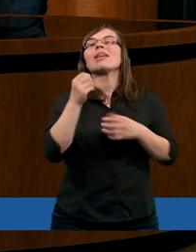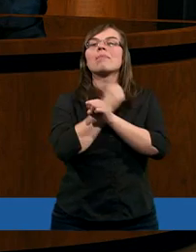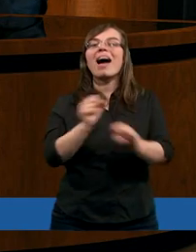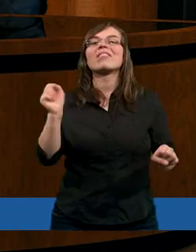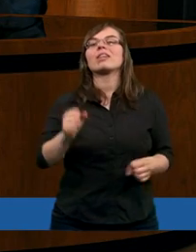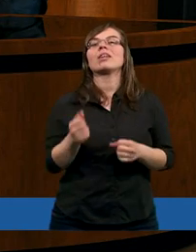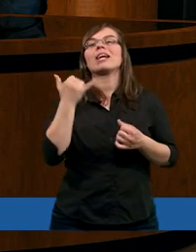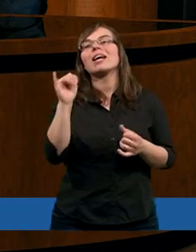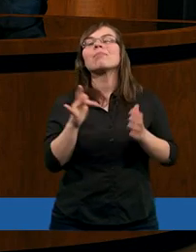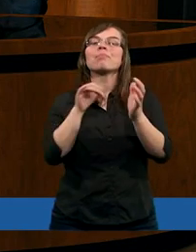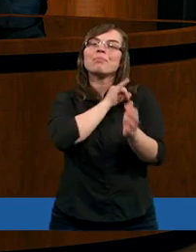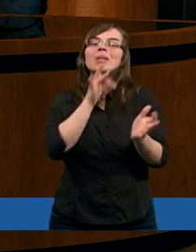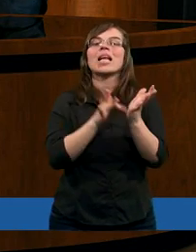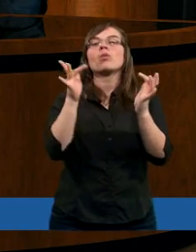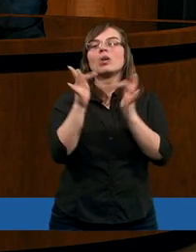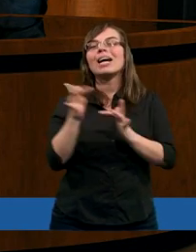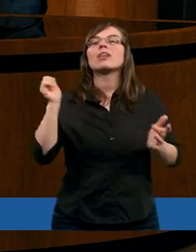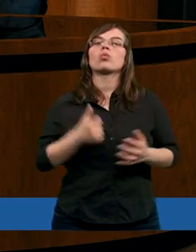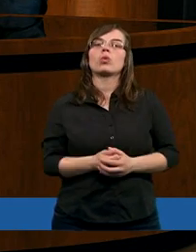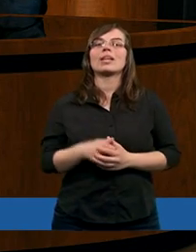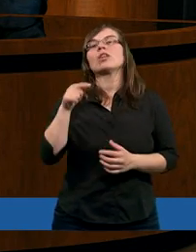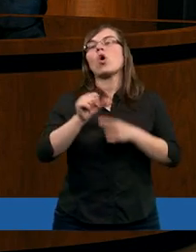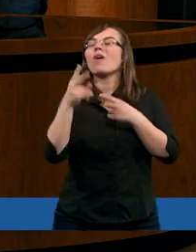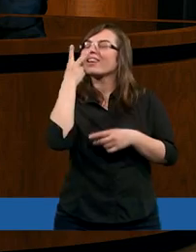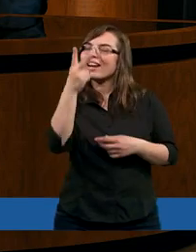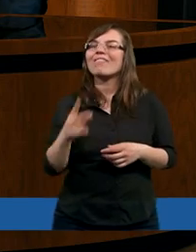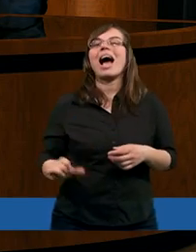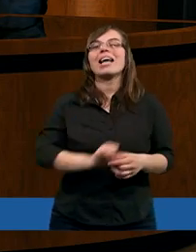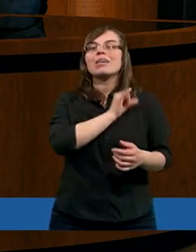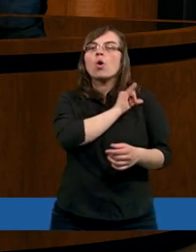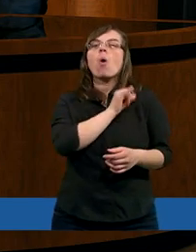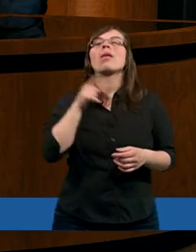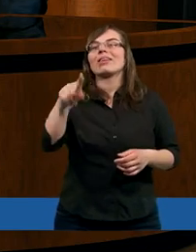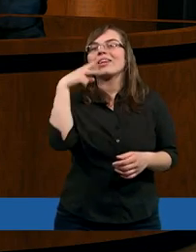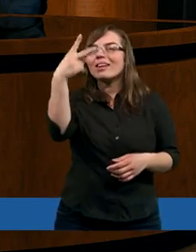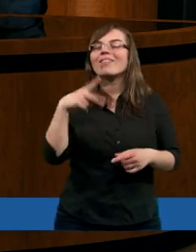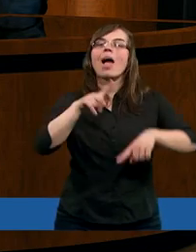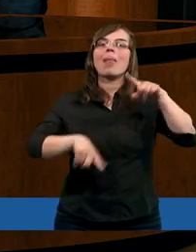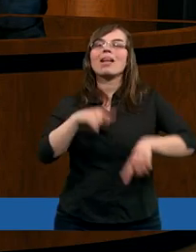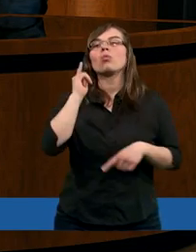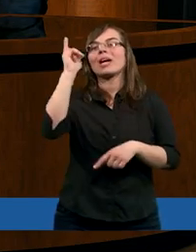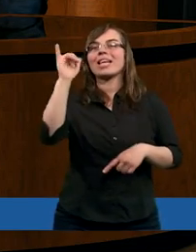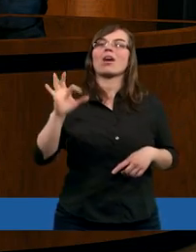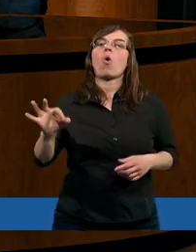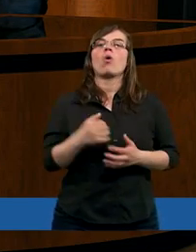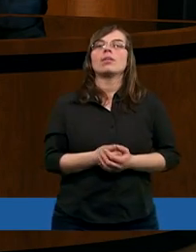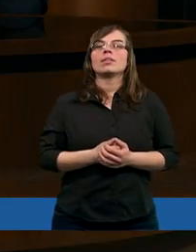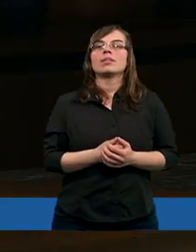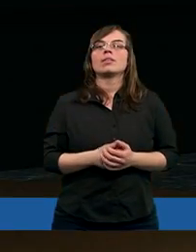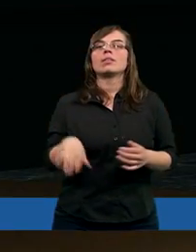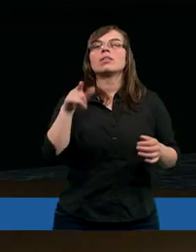naszym Zbawicielu, mówimy Jezus Chrystus. To są dwa imiona i to są dwie natury Jego.